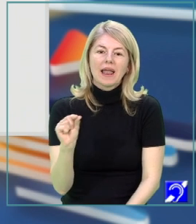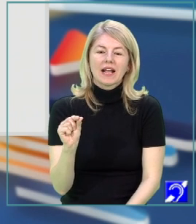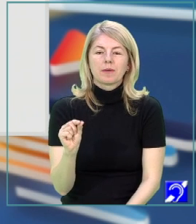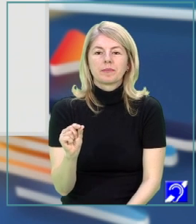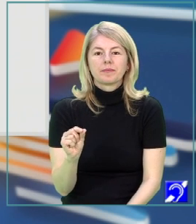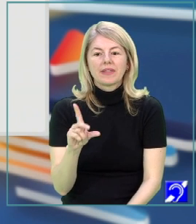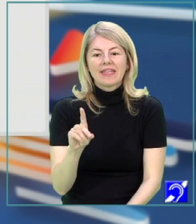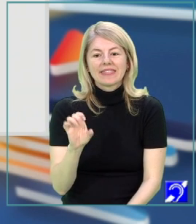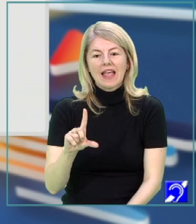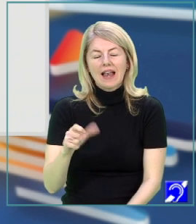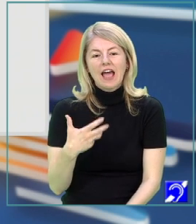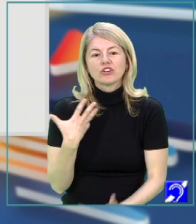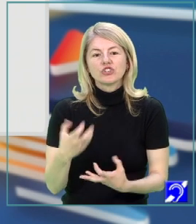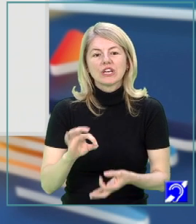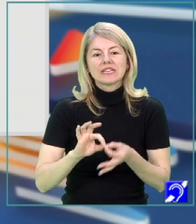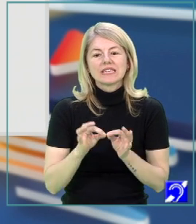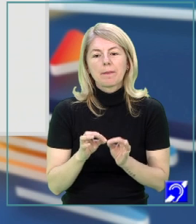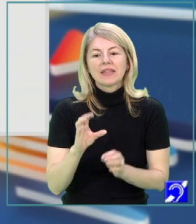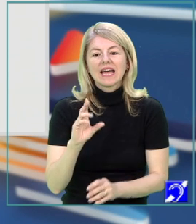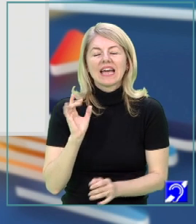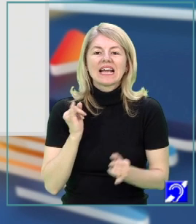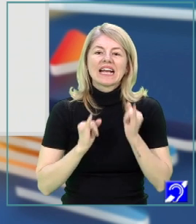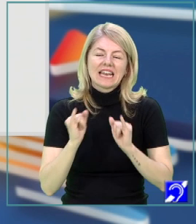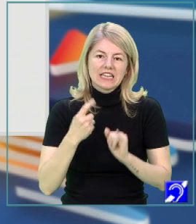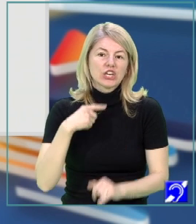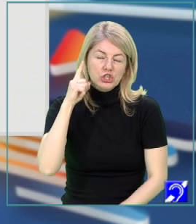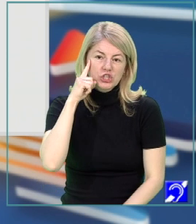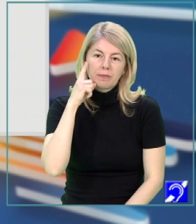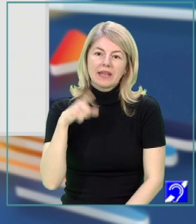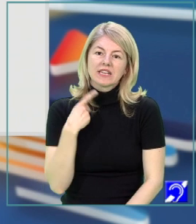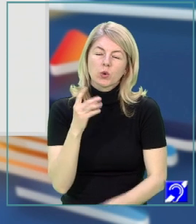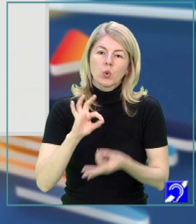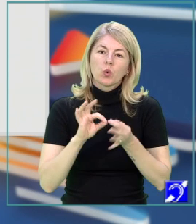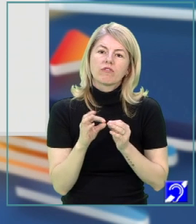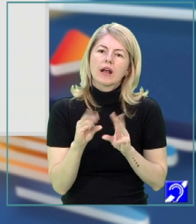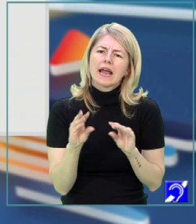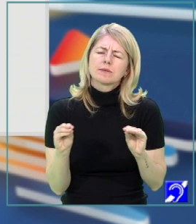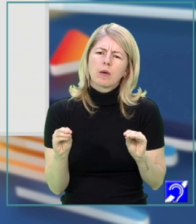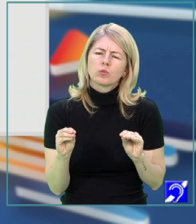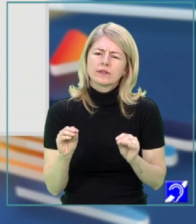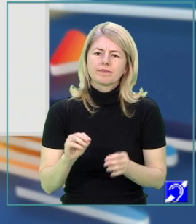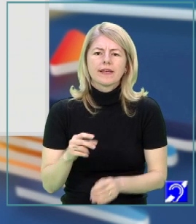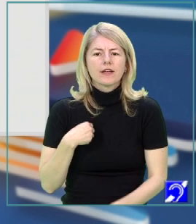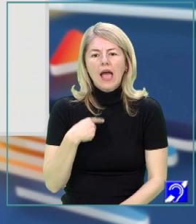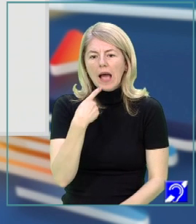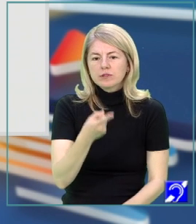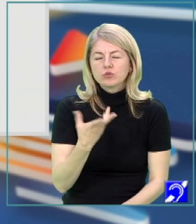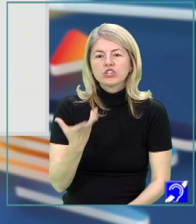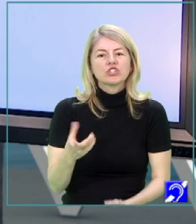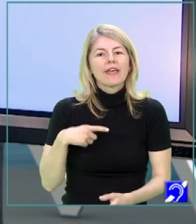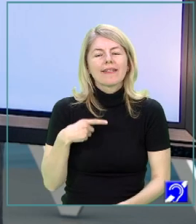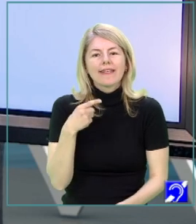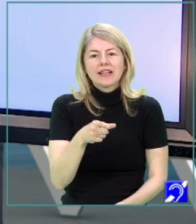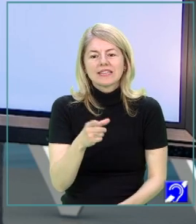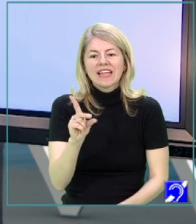ceea ce înseamnă substantivul grădină. Știm foarte bine că este un cuvânt polisemantic. Și v-am redat aici sensurile